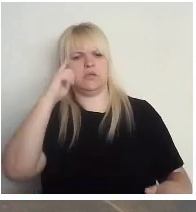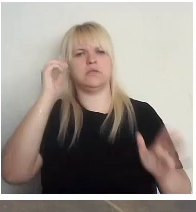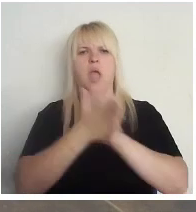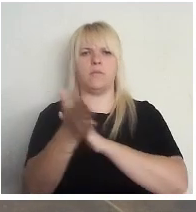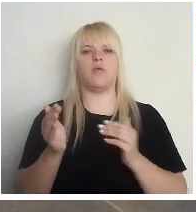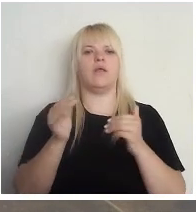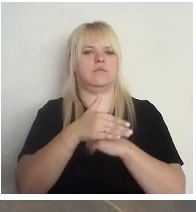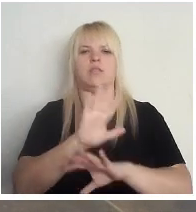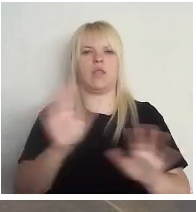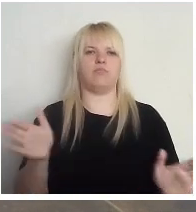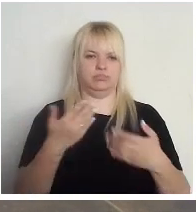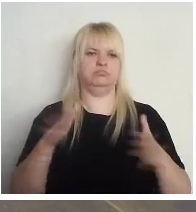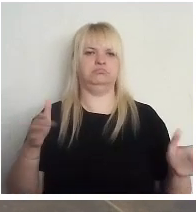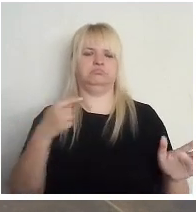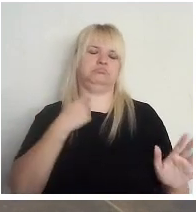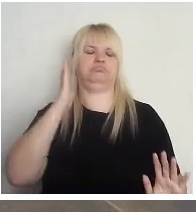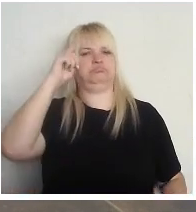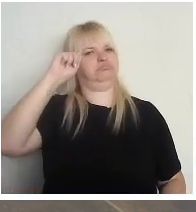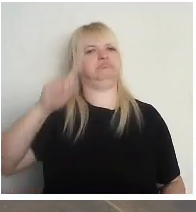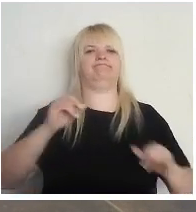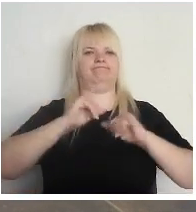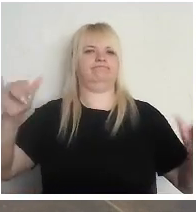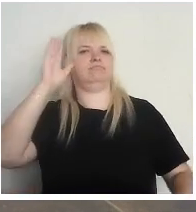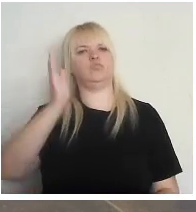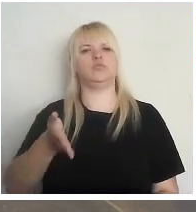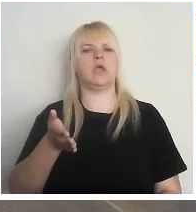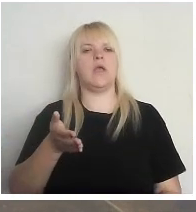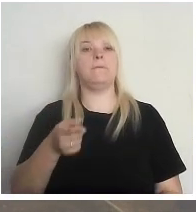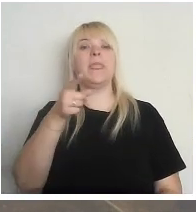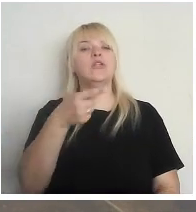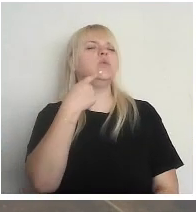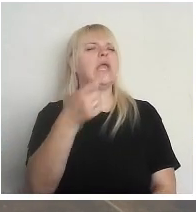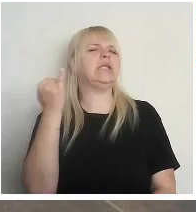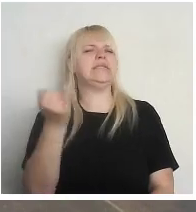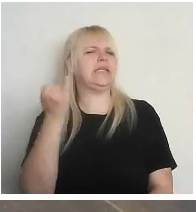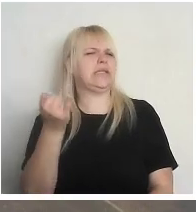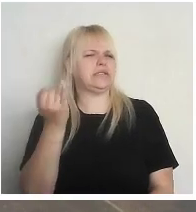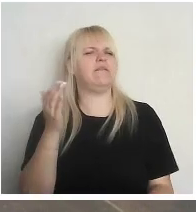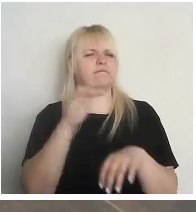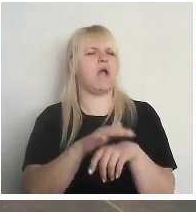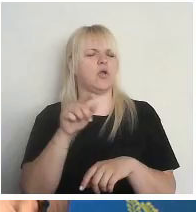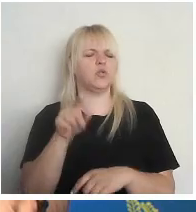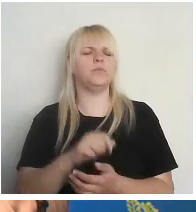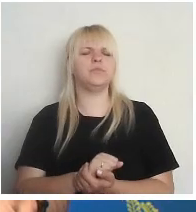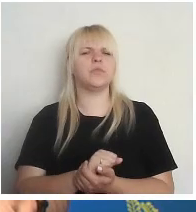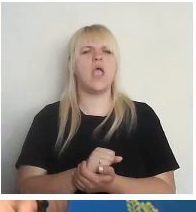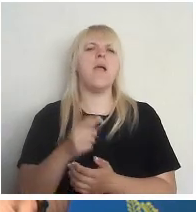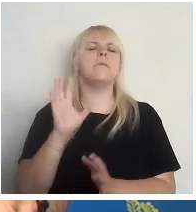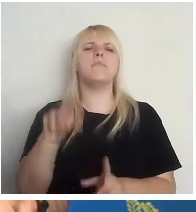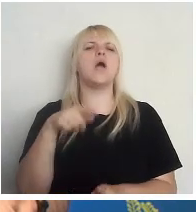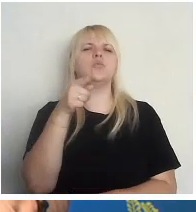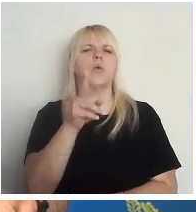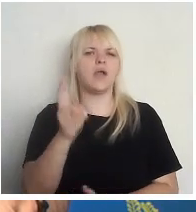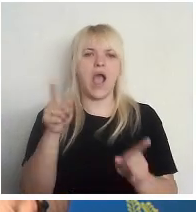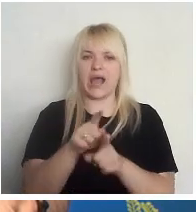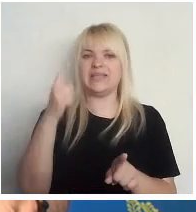tik nodrošināt. Tu pieminēji interesanti fakti, un tas interesantais fakts ir par to, ka arī tā